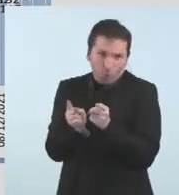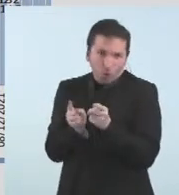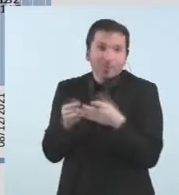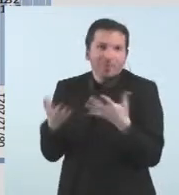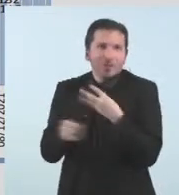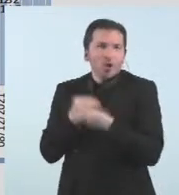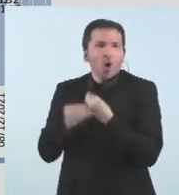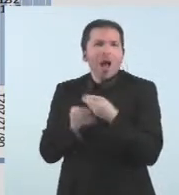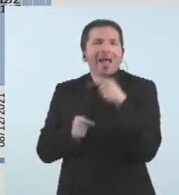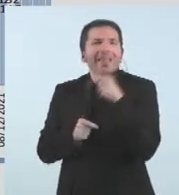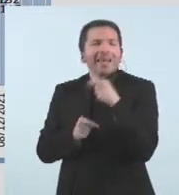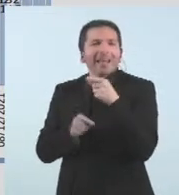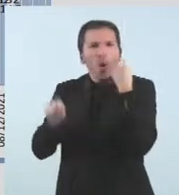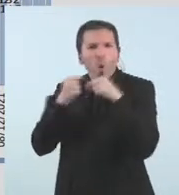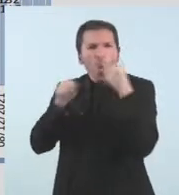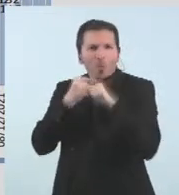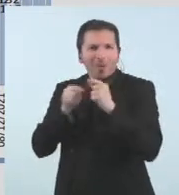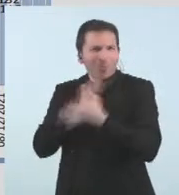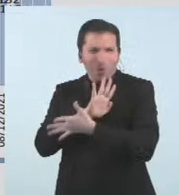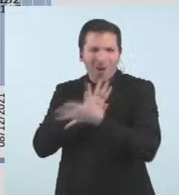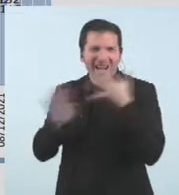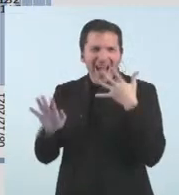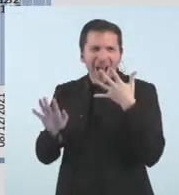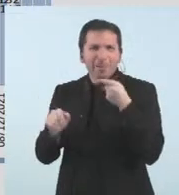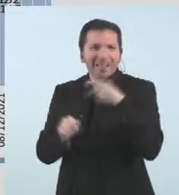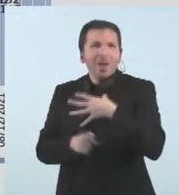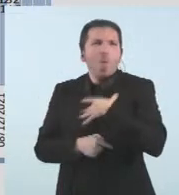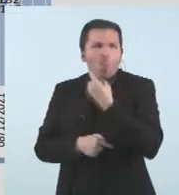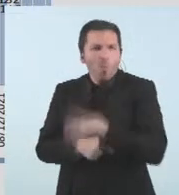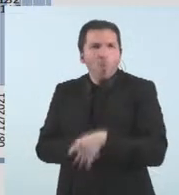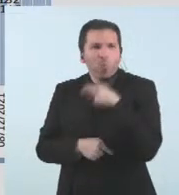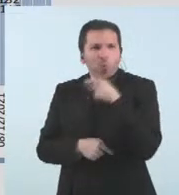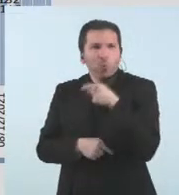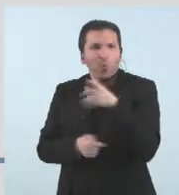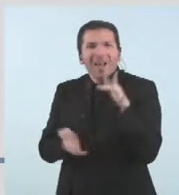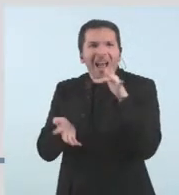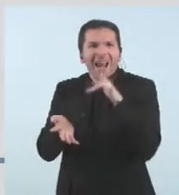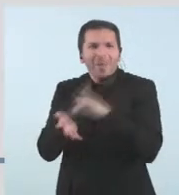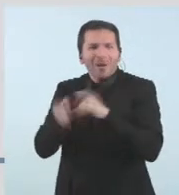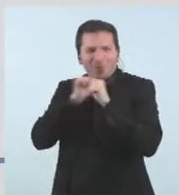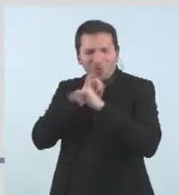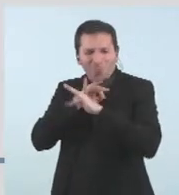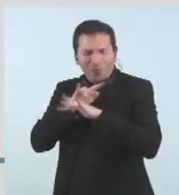virus realment molt ràpid i que pot arribar a infectar gran part de la població.